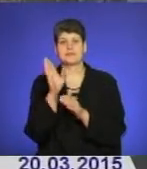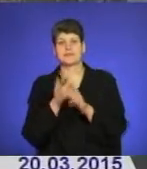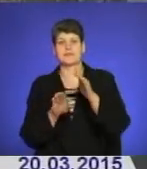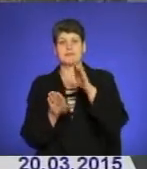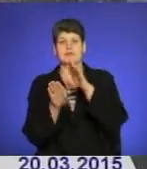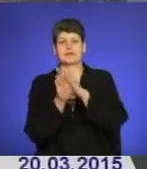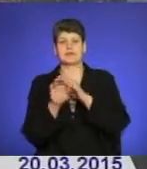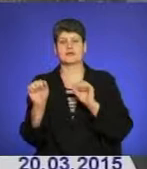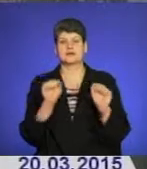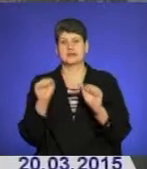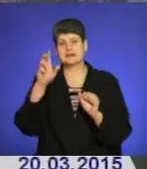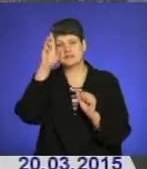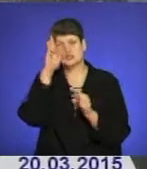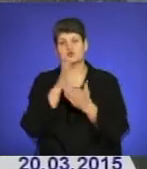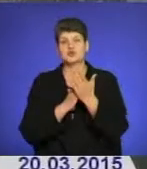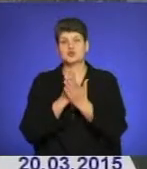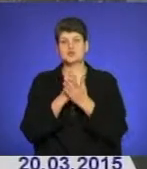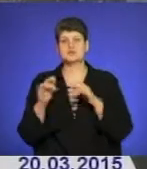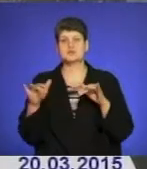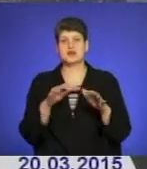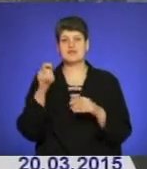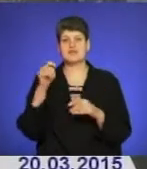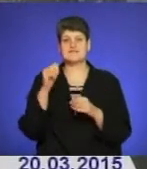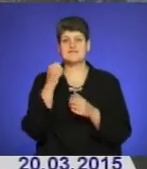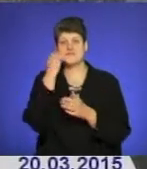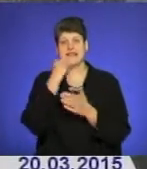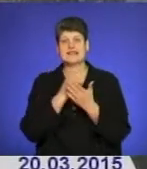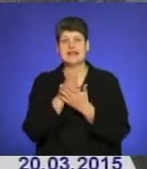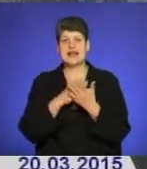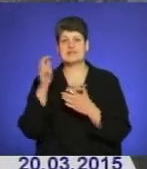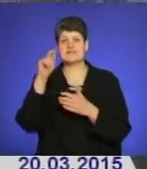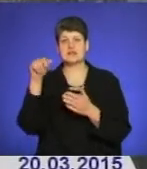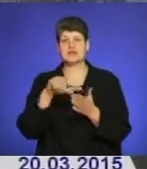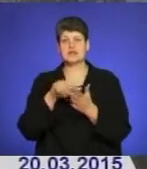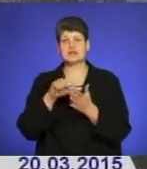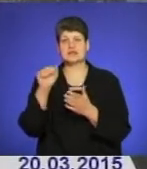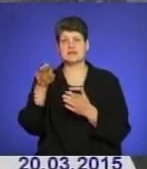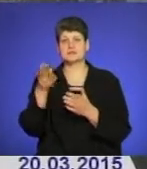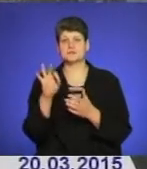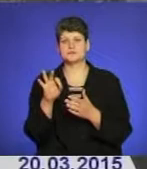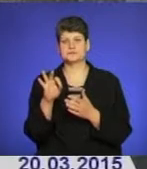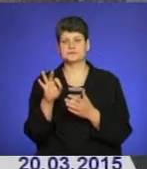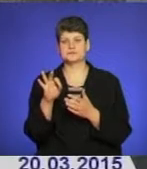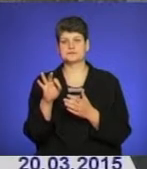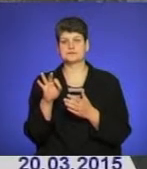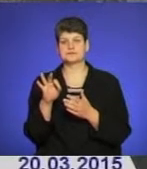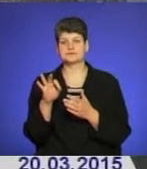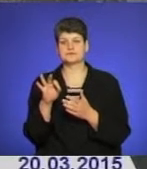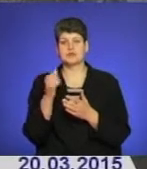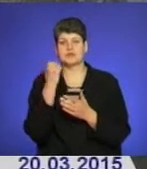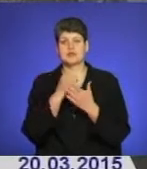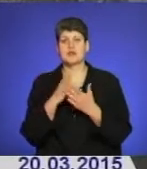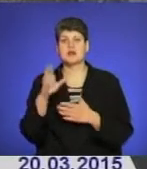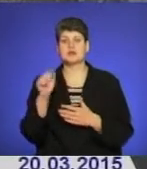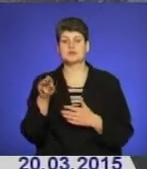Державної служби в справах витеранів війни і учасників витеранів антитерористичної